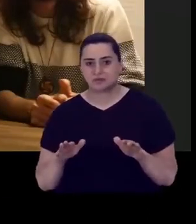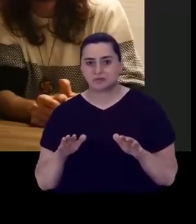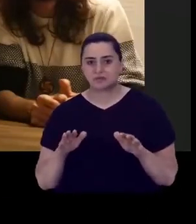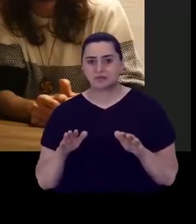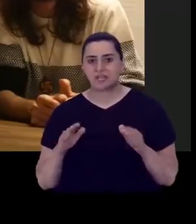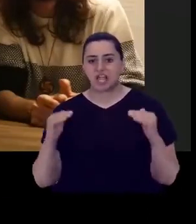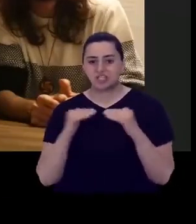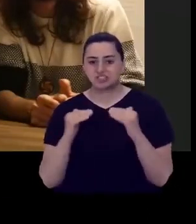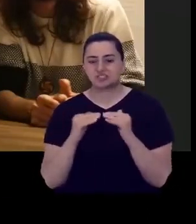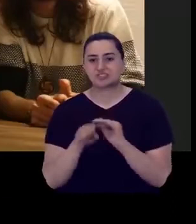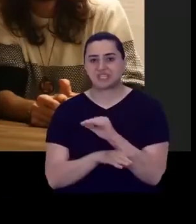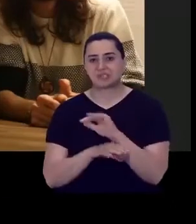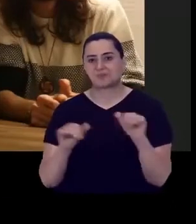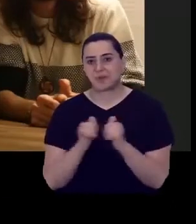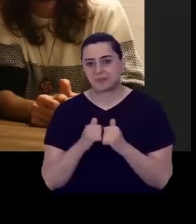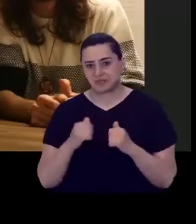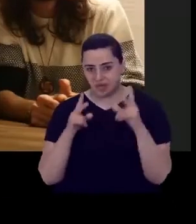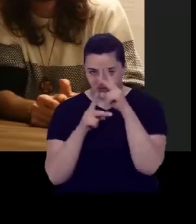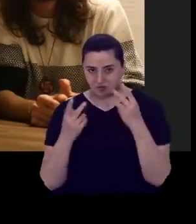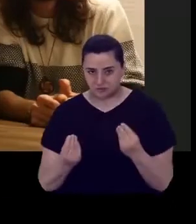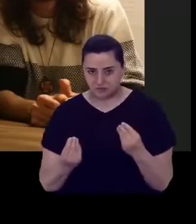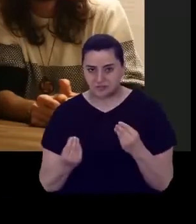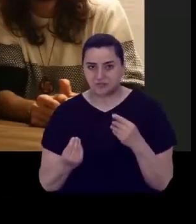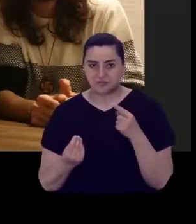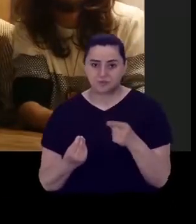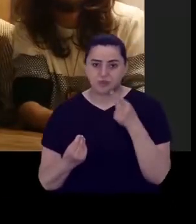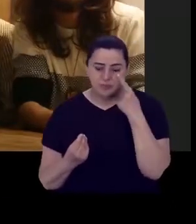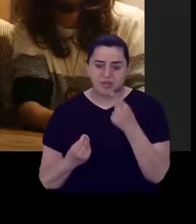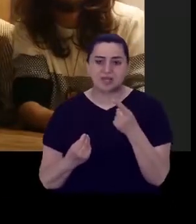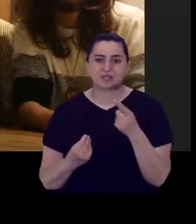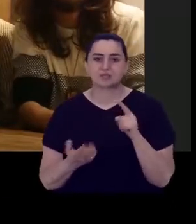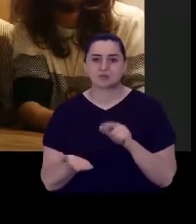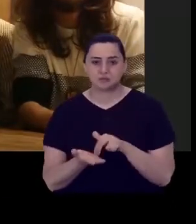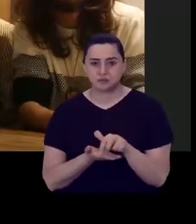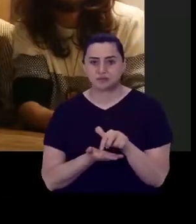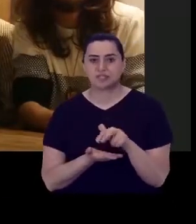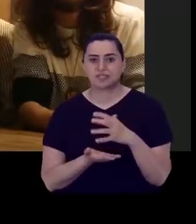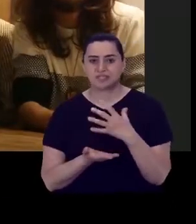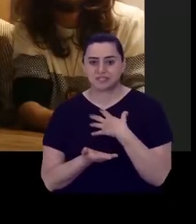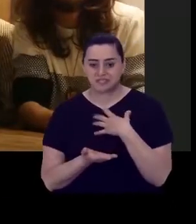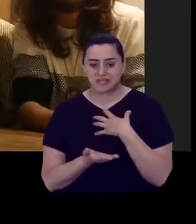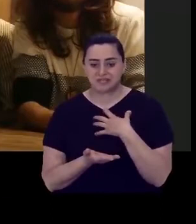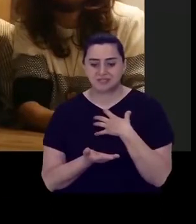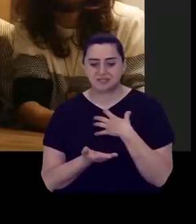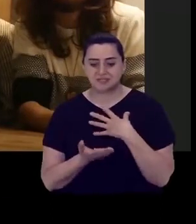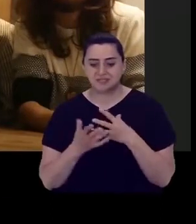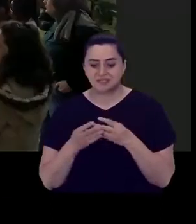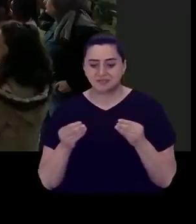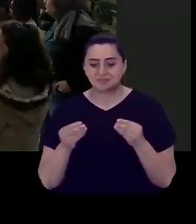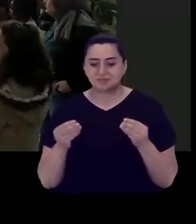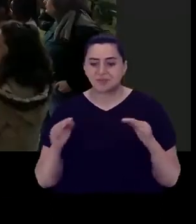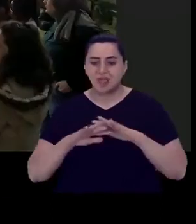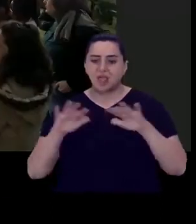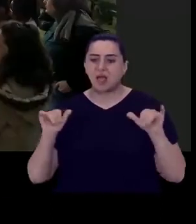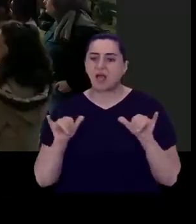dünyada eşit şekilde yaşayalım. Bu vizyonla da çıktık aslında. Kendimizi imal etmek istiyoruz. Bu